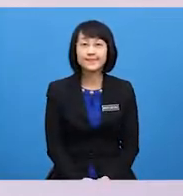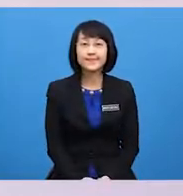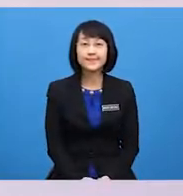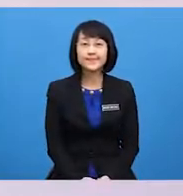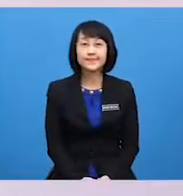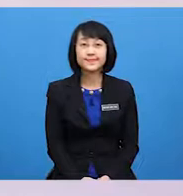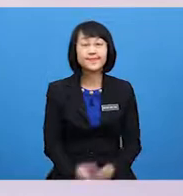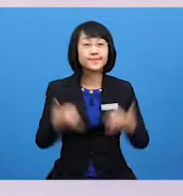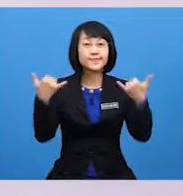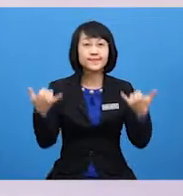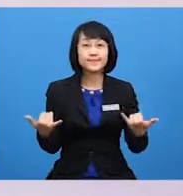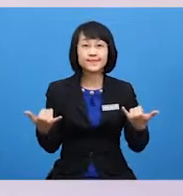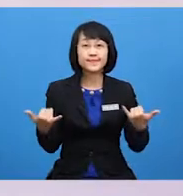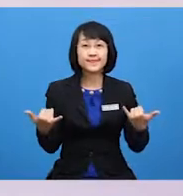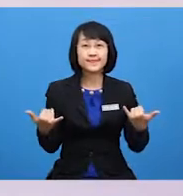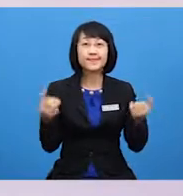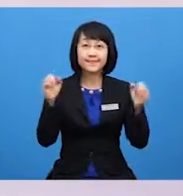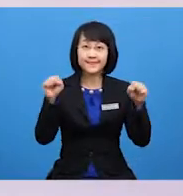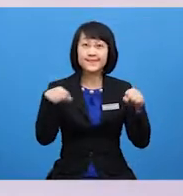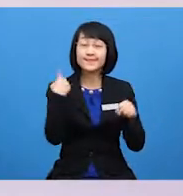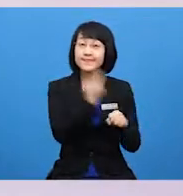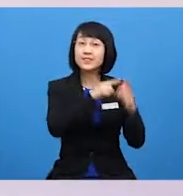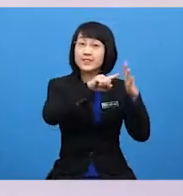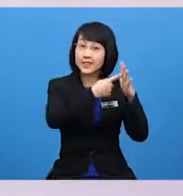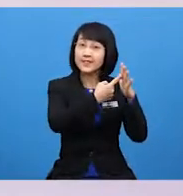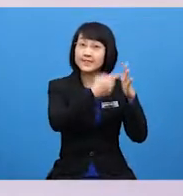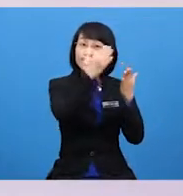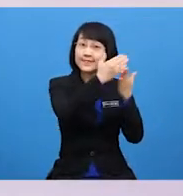So, now, shall we start our lesson?